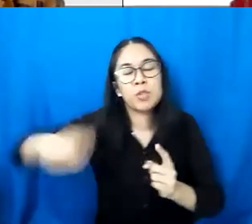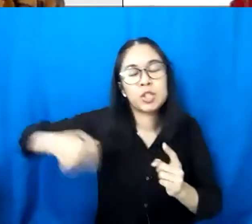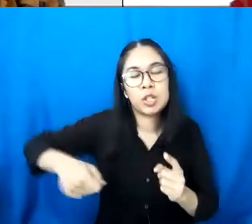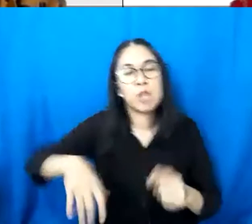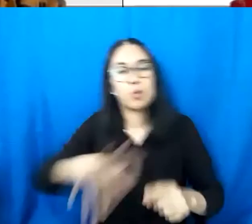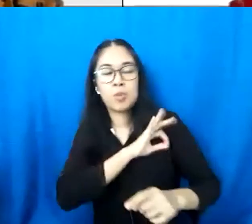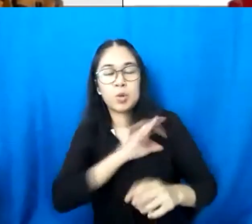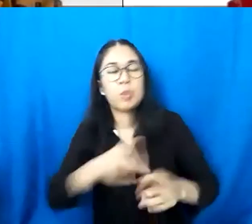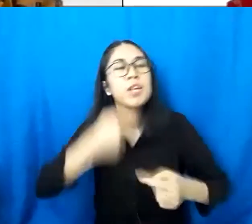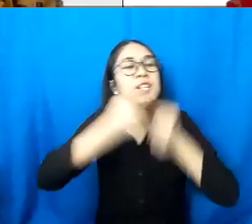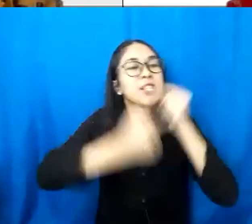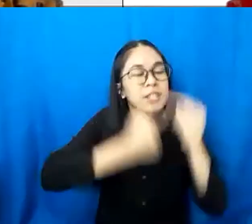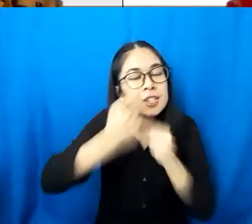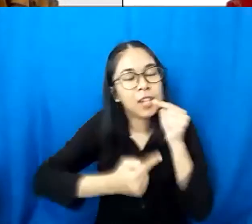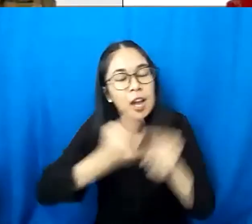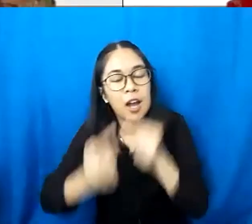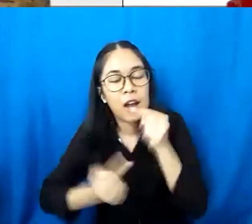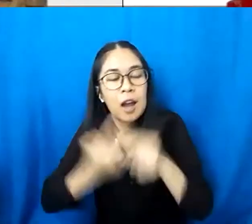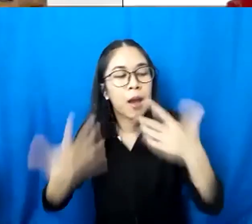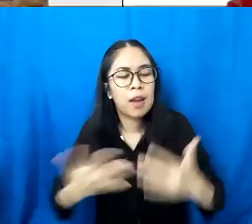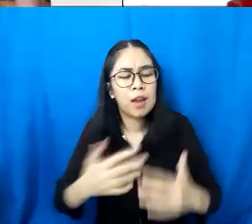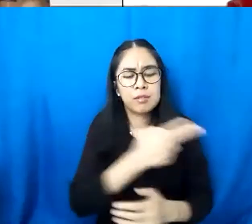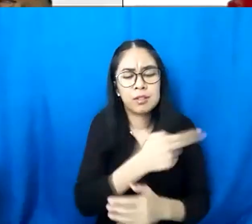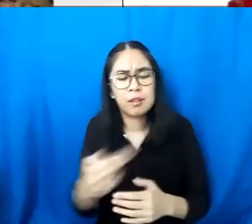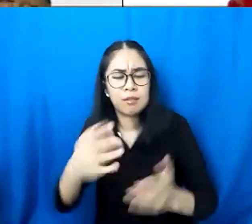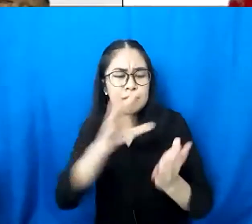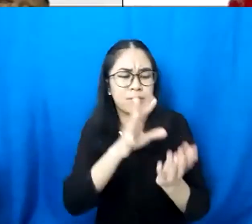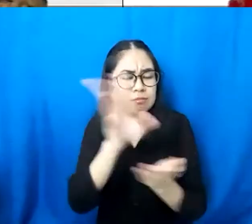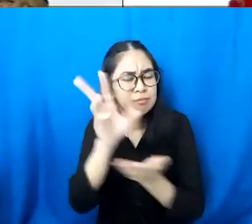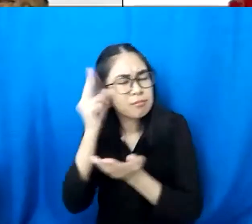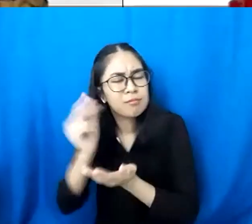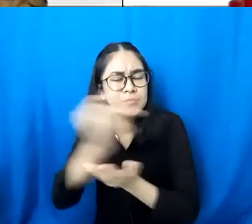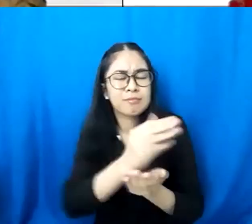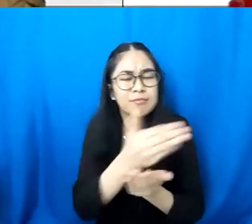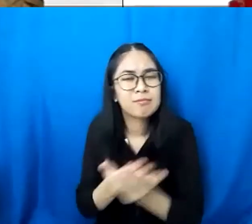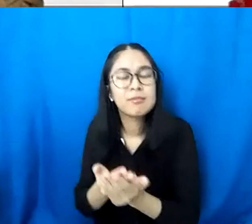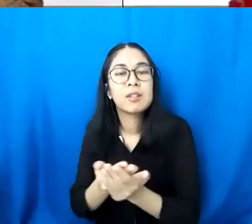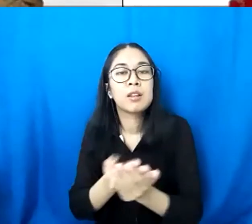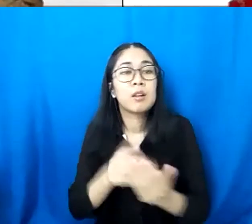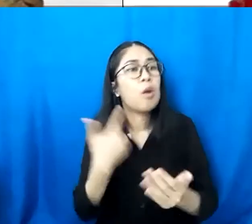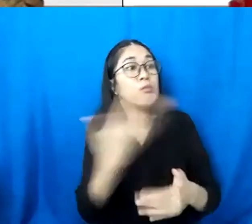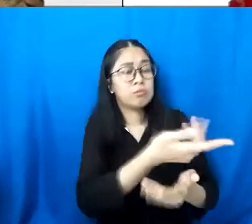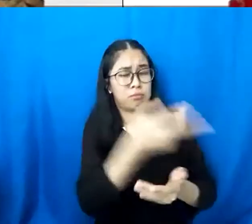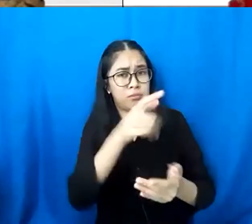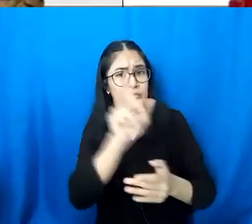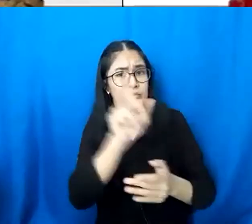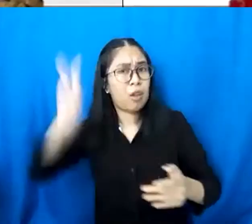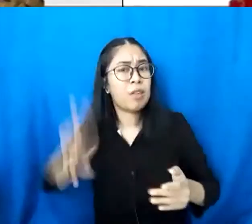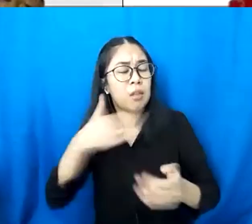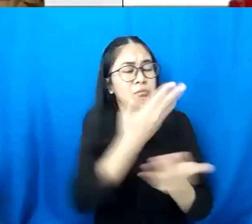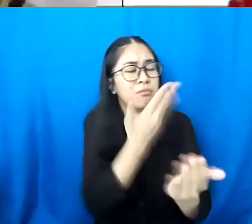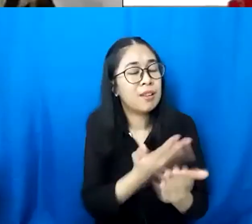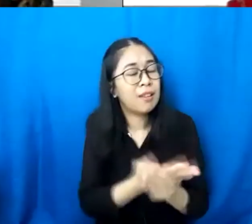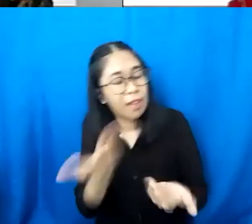bagaimana Indonesia membuat repelita kemudian dia minta dokumennya dan buku repelita itu buku buku